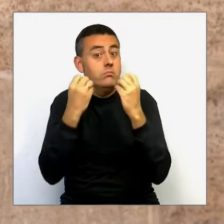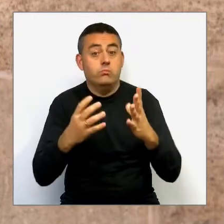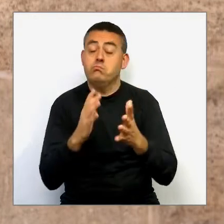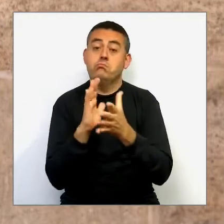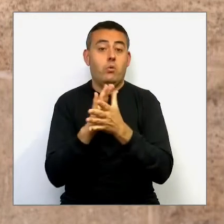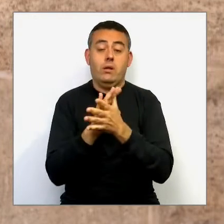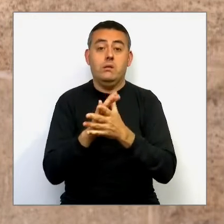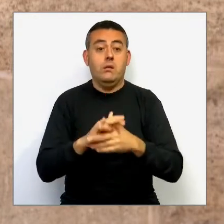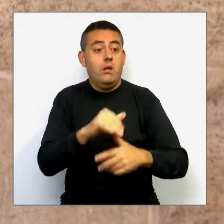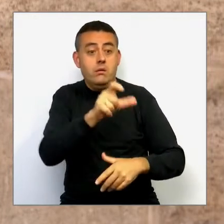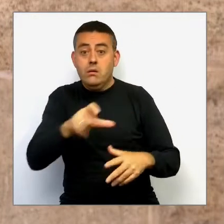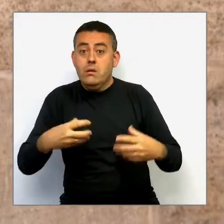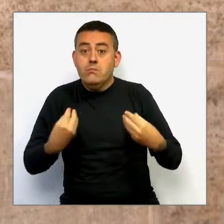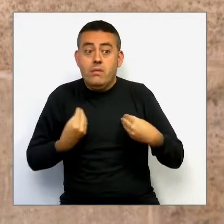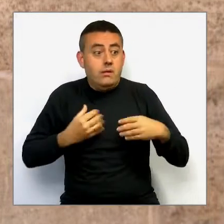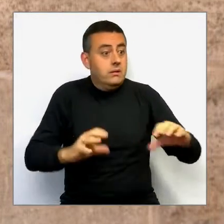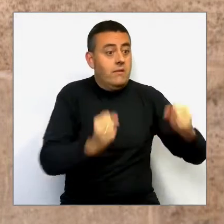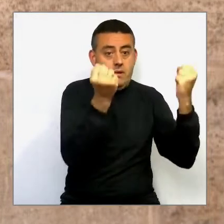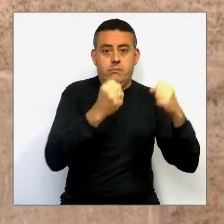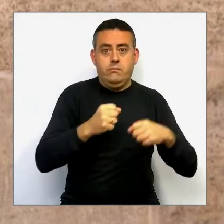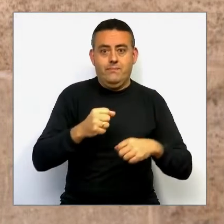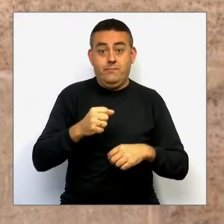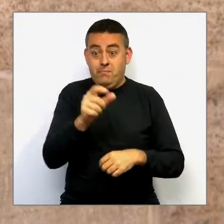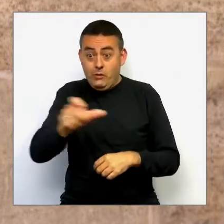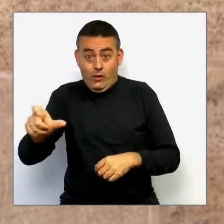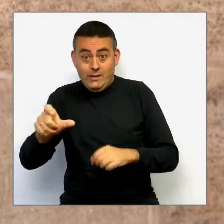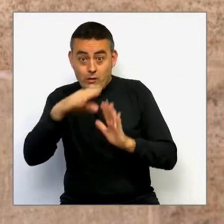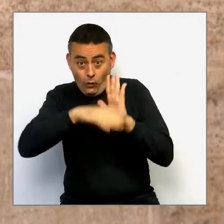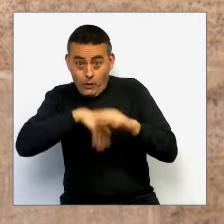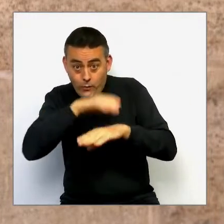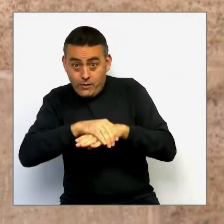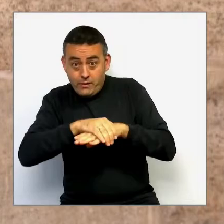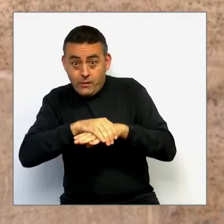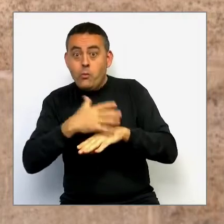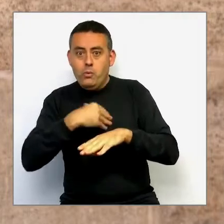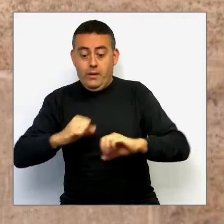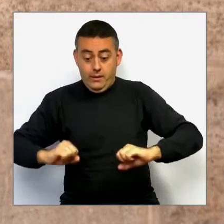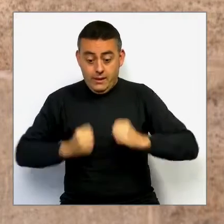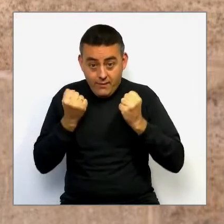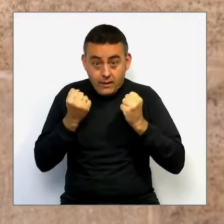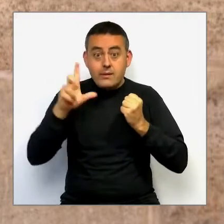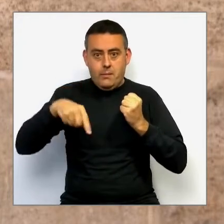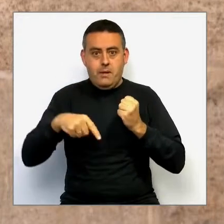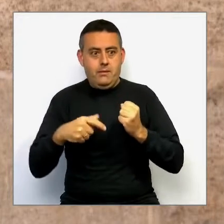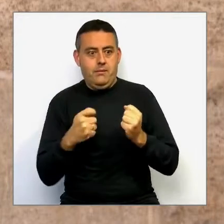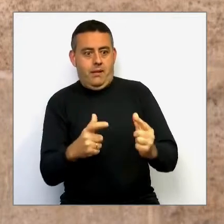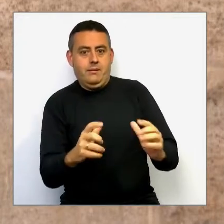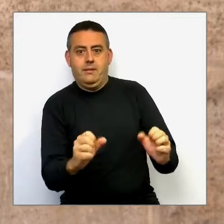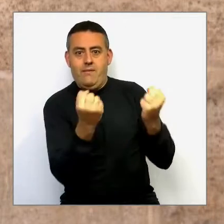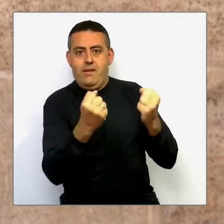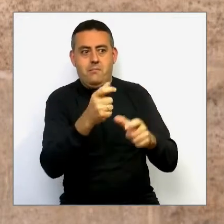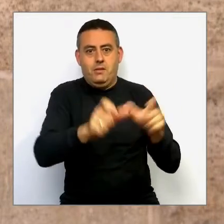complit ha estat salvant la vida d'altres, i d'ell mateix. Per tant, jo crec que en aquesta consciència, en aquest